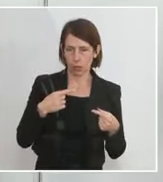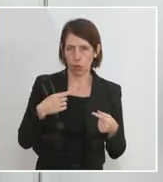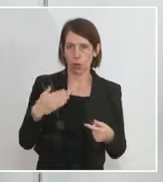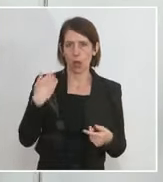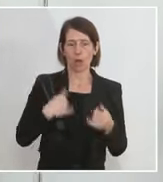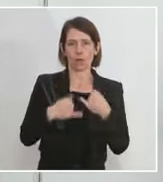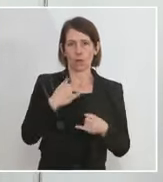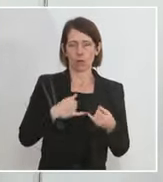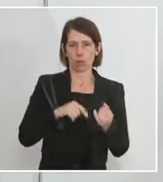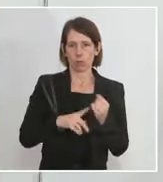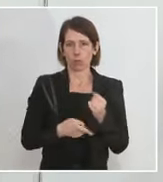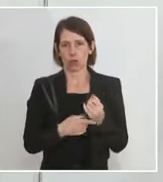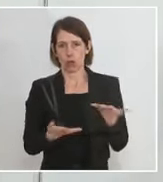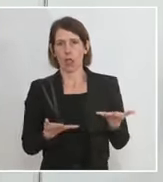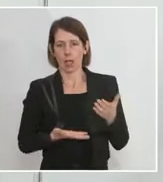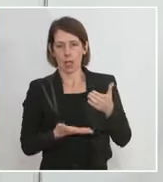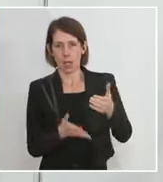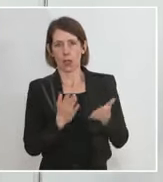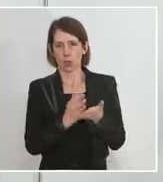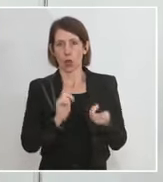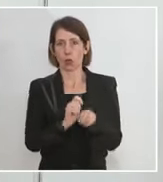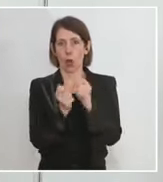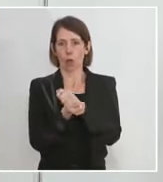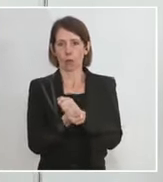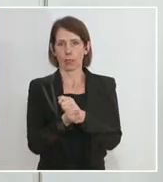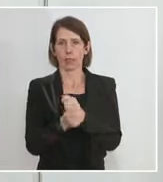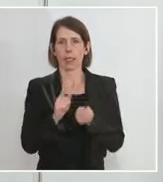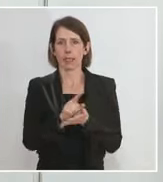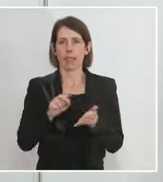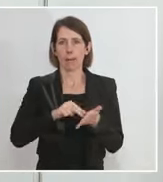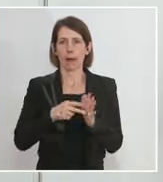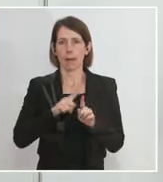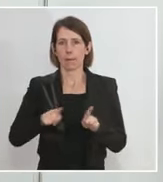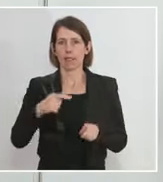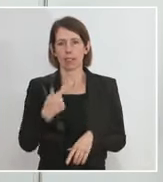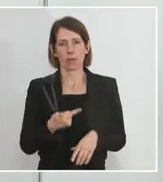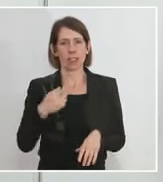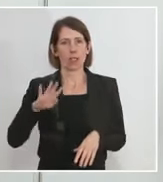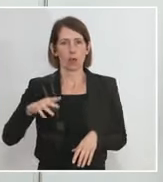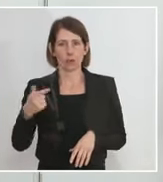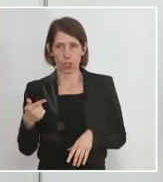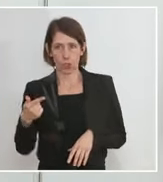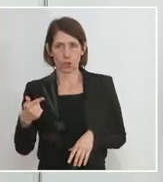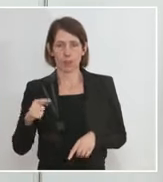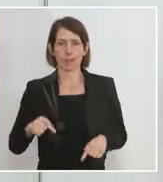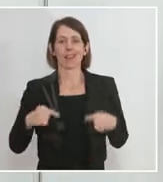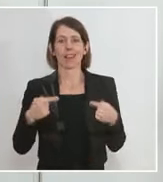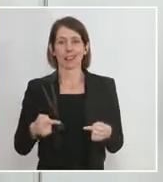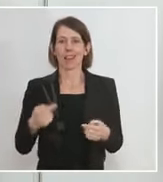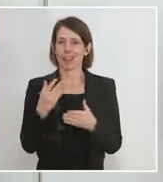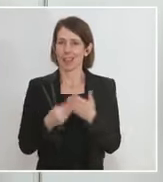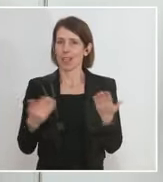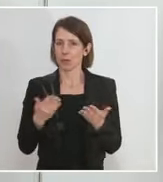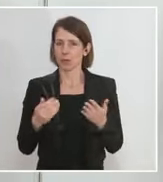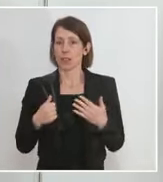umgesetzt, und zwar mit einem Zeitplan bis 2024, wo wir dann bei den 60 Millionen landen. Aber es